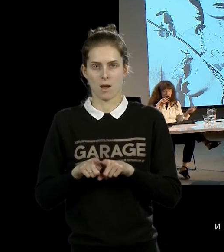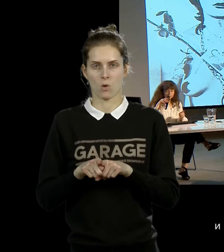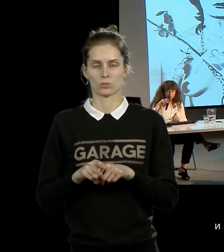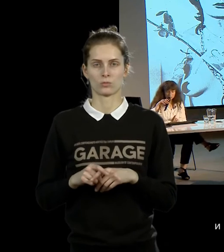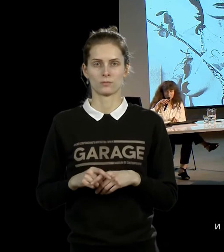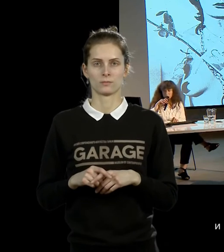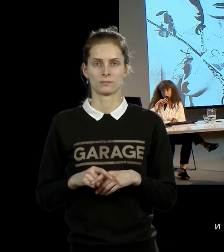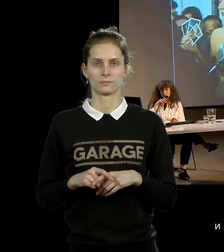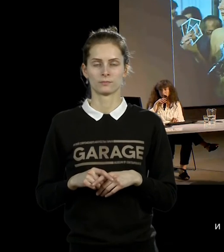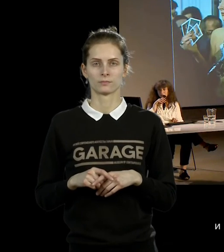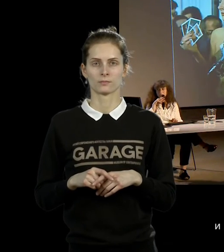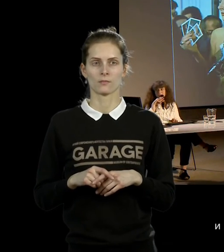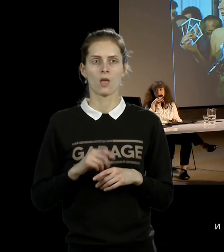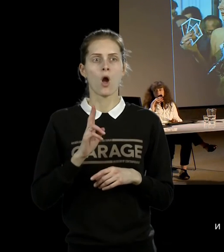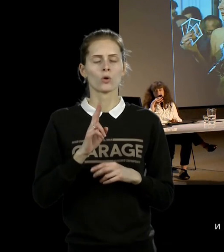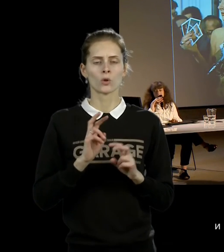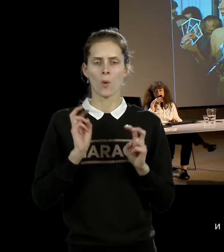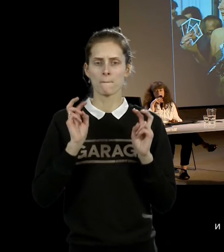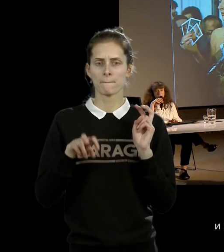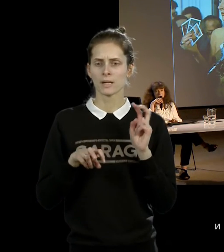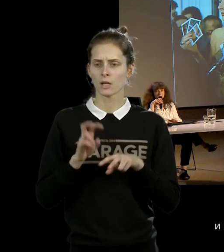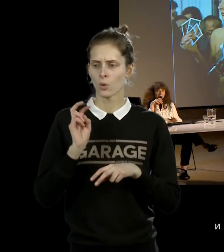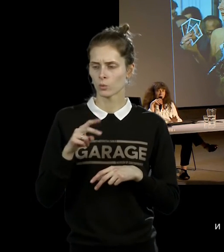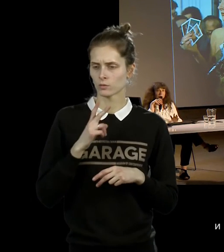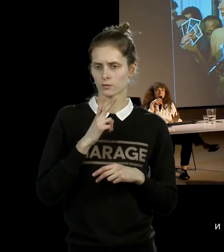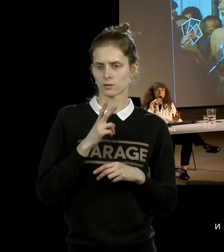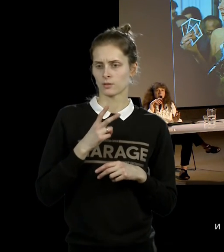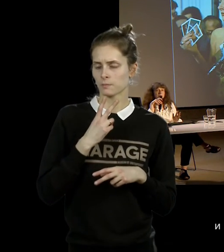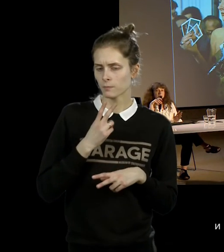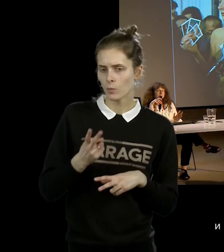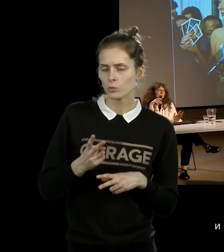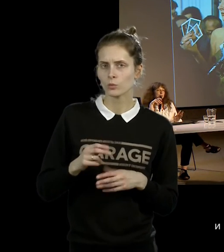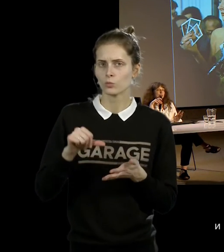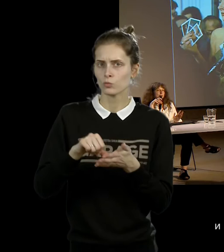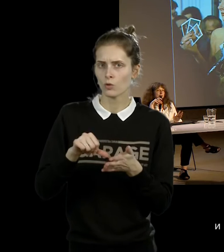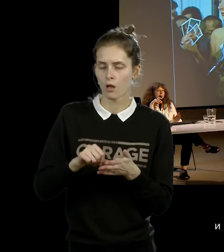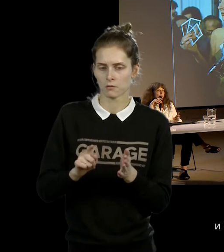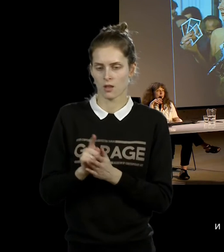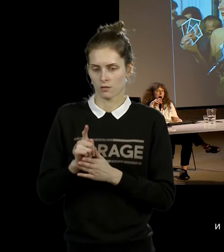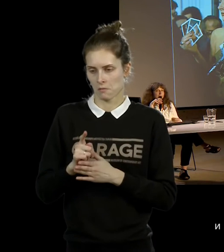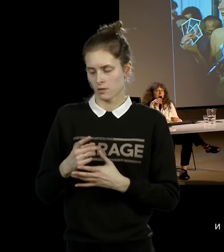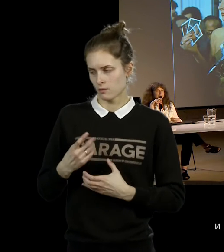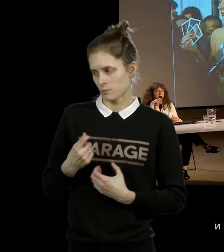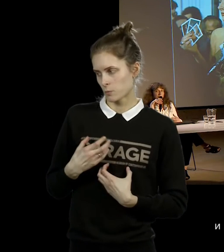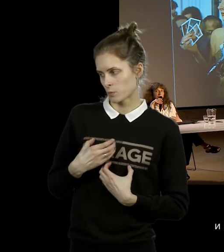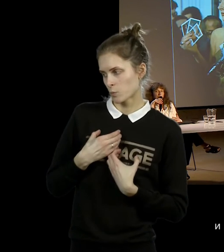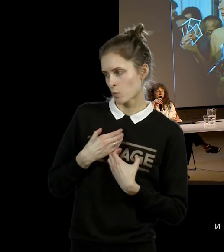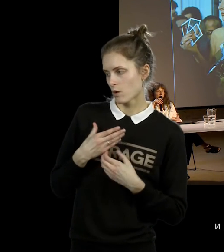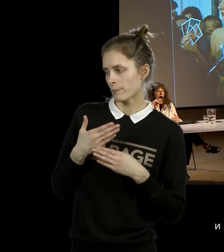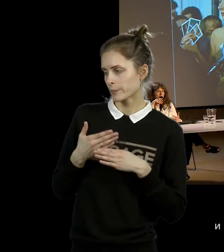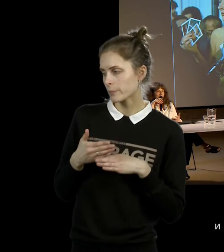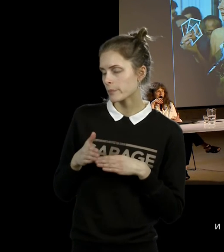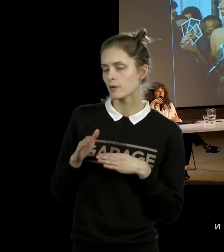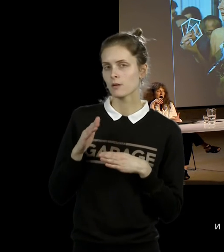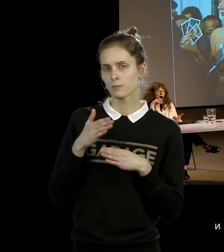публика, которая поначалу вела себя, совершенно смущенная, напуганная, постепенно за эти 6